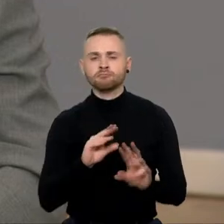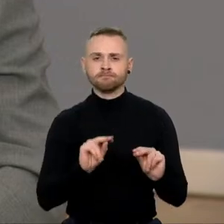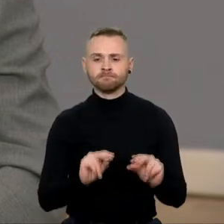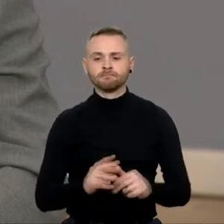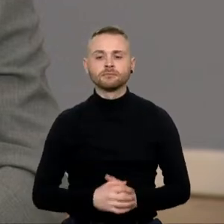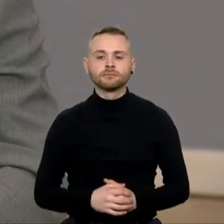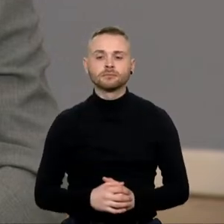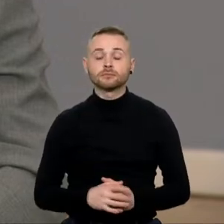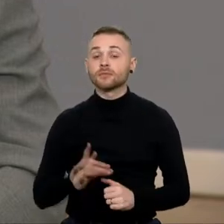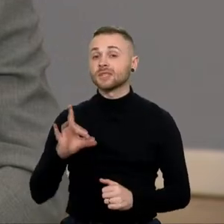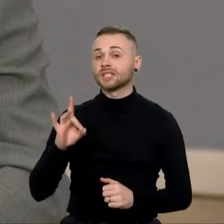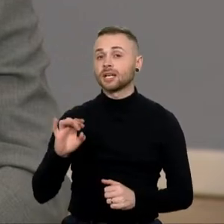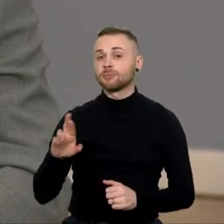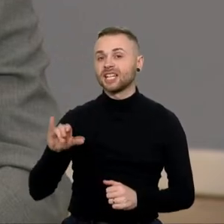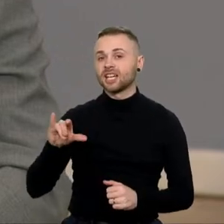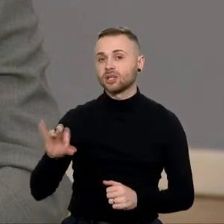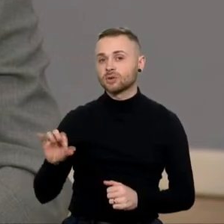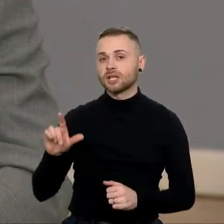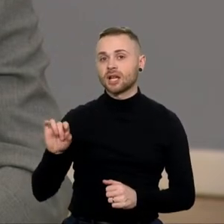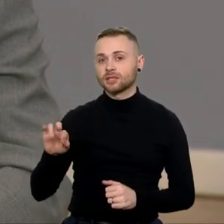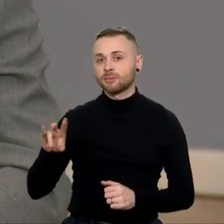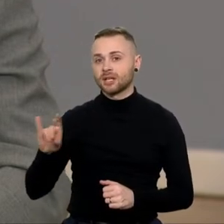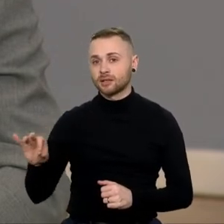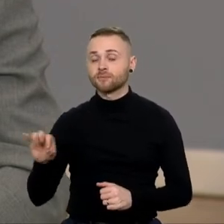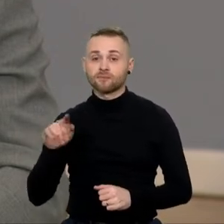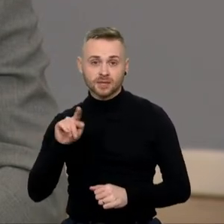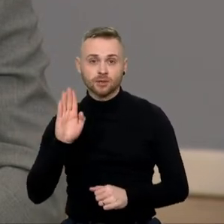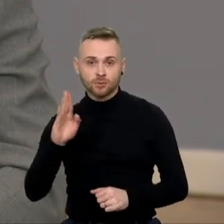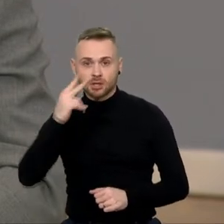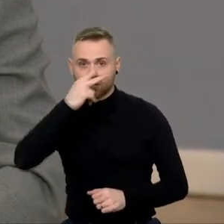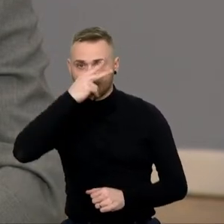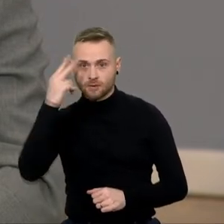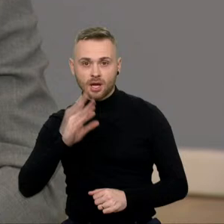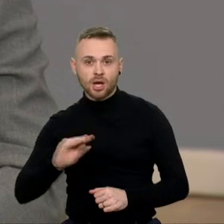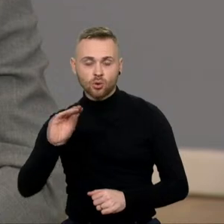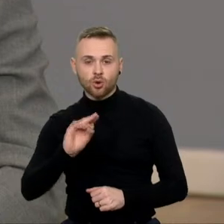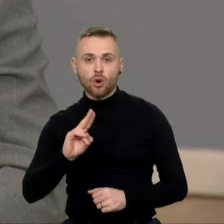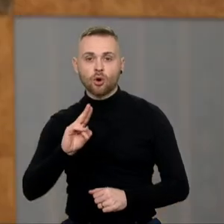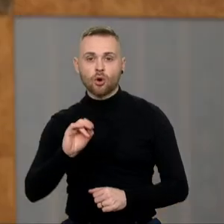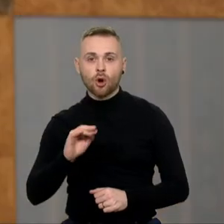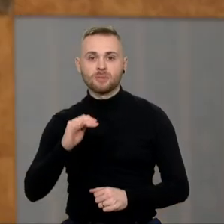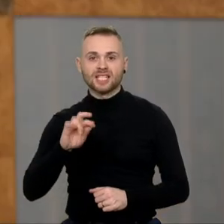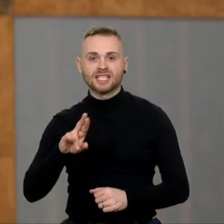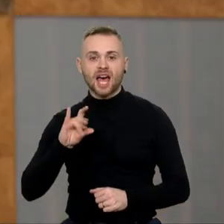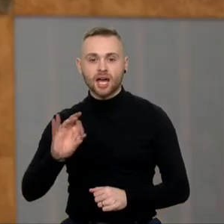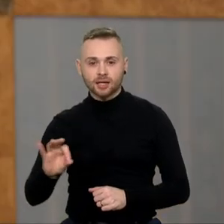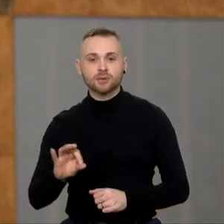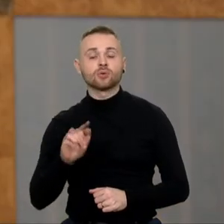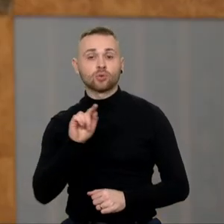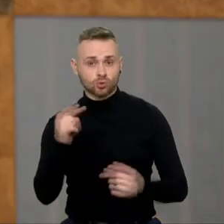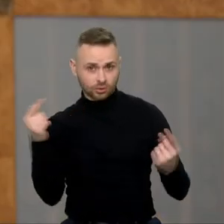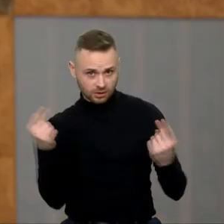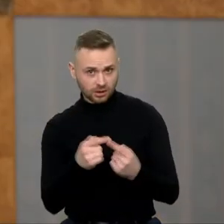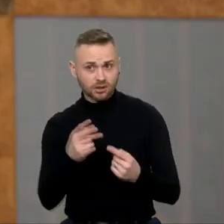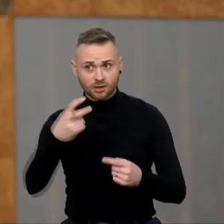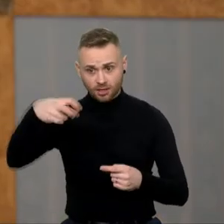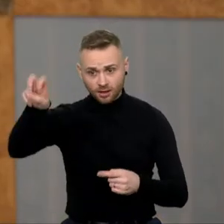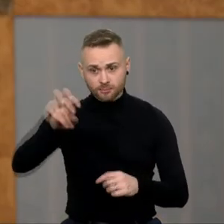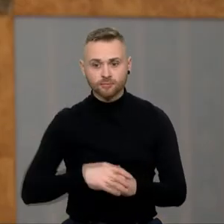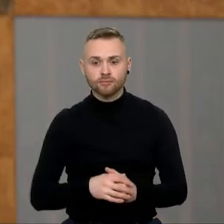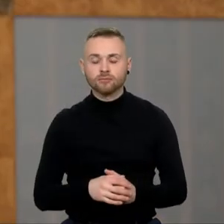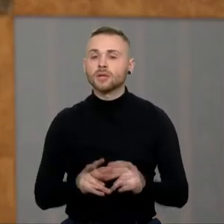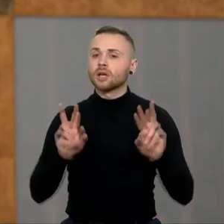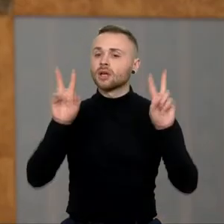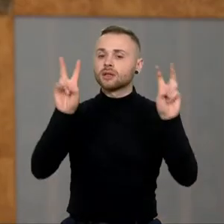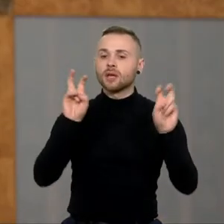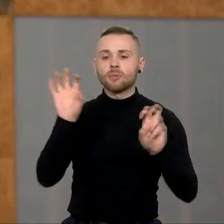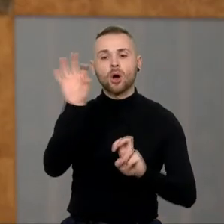Gabrielius Landsbergis gali būti Lietuvos kandidatui Eurokomisarus? Ar pritartumėt jo kandidatūrą? Vėlgi, apie tai net nebuvo